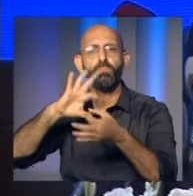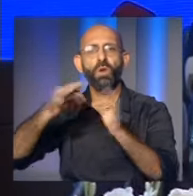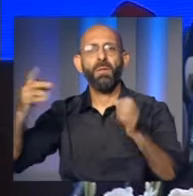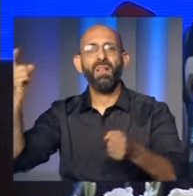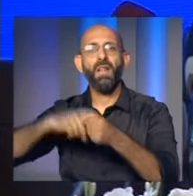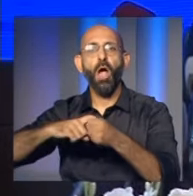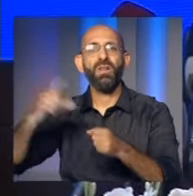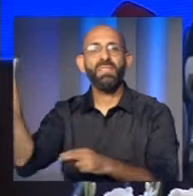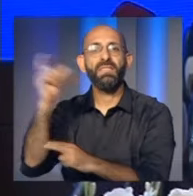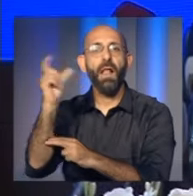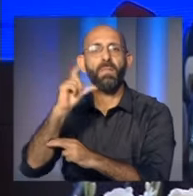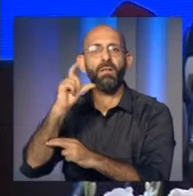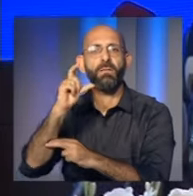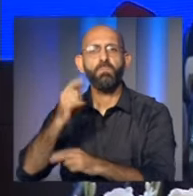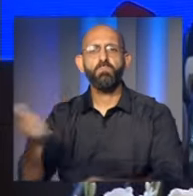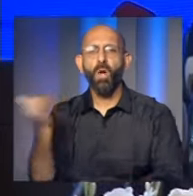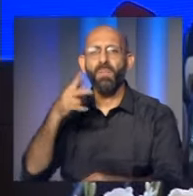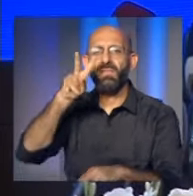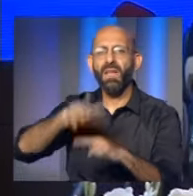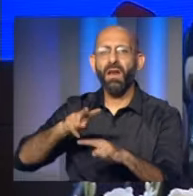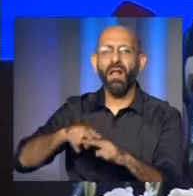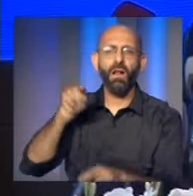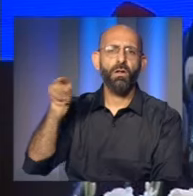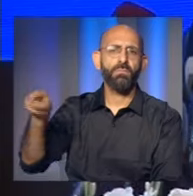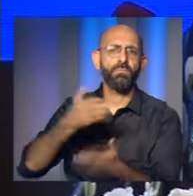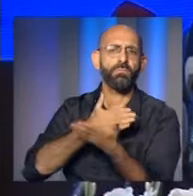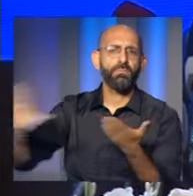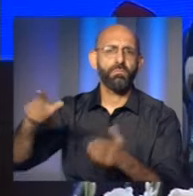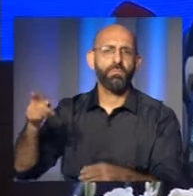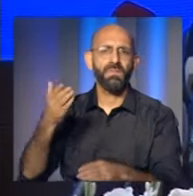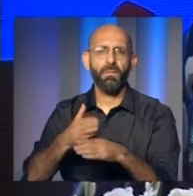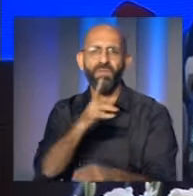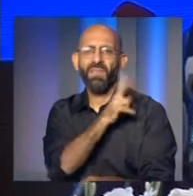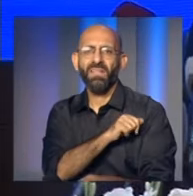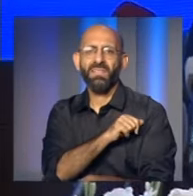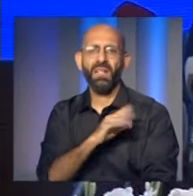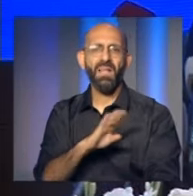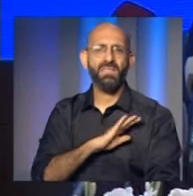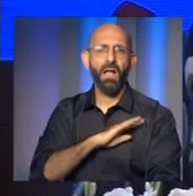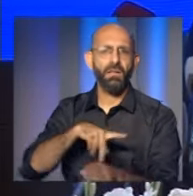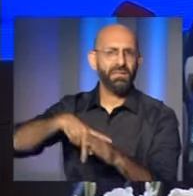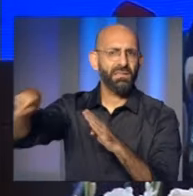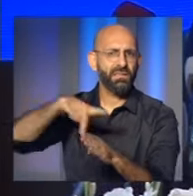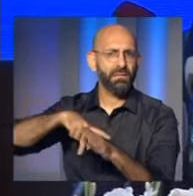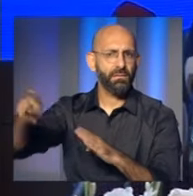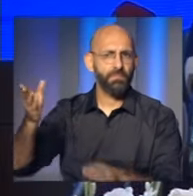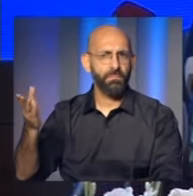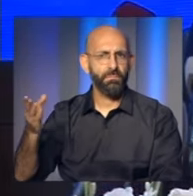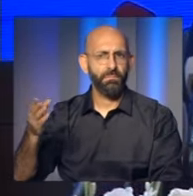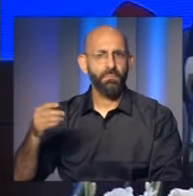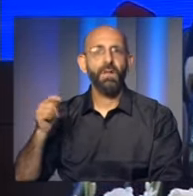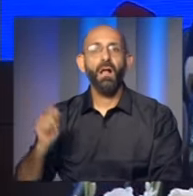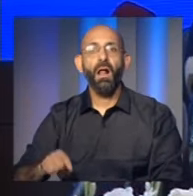اجتماع لوزراء خارجية دول منظمة التعاون الإسلامي من أجل مواجهة العدوان الإسرائيلي المتمدل